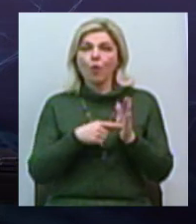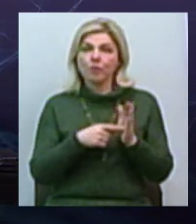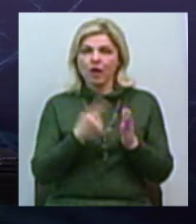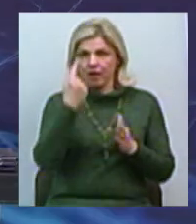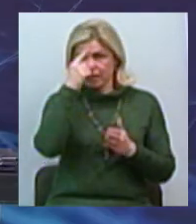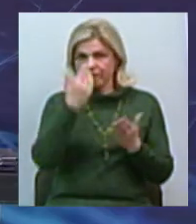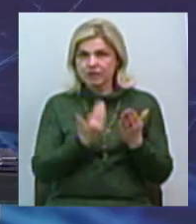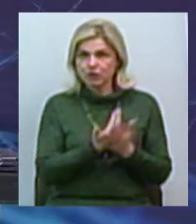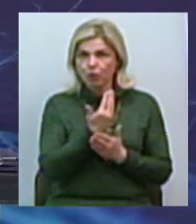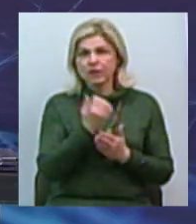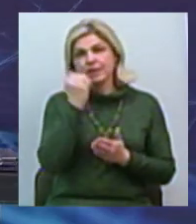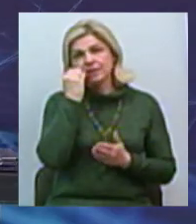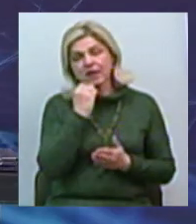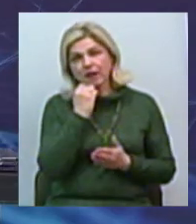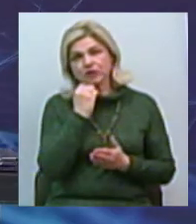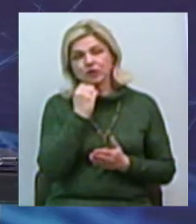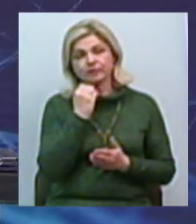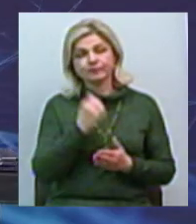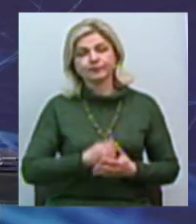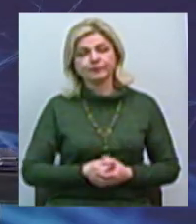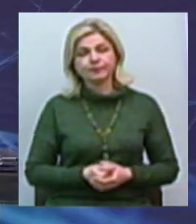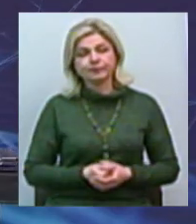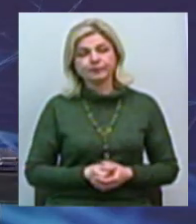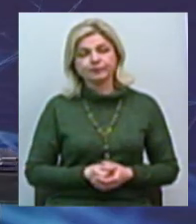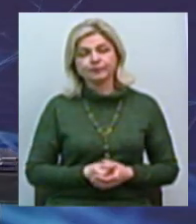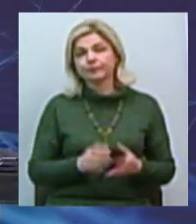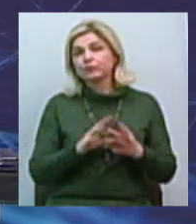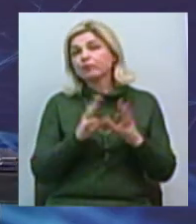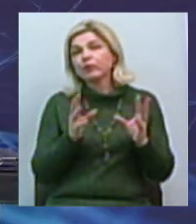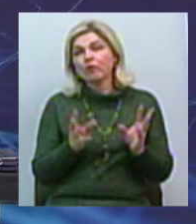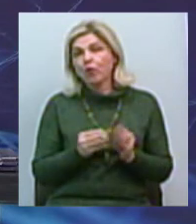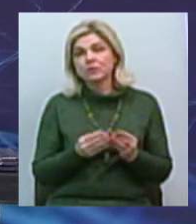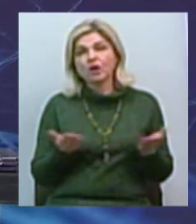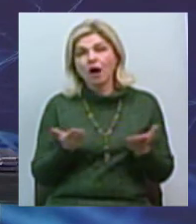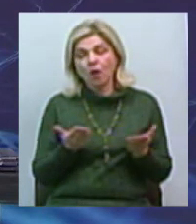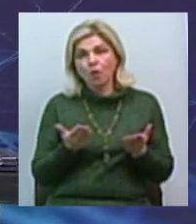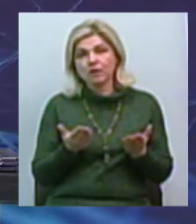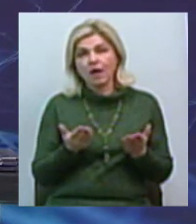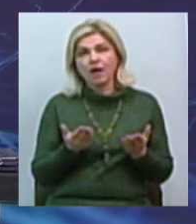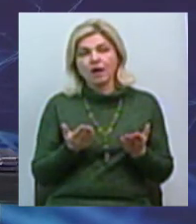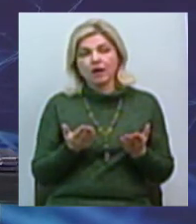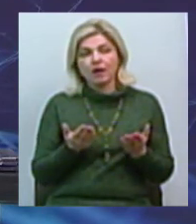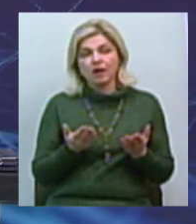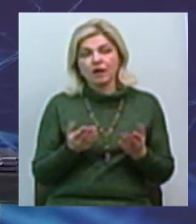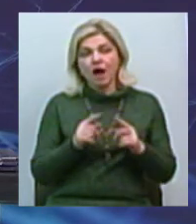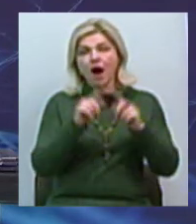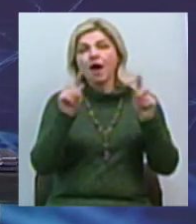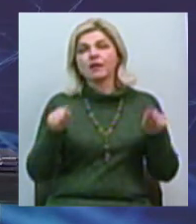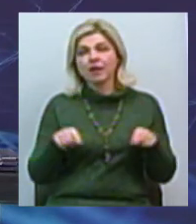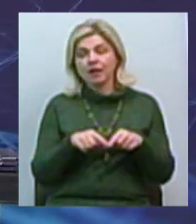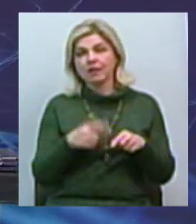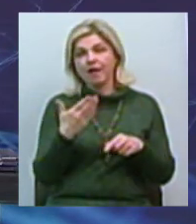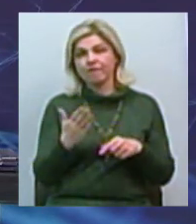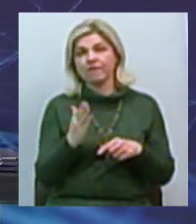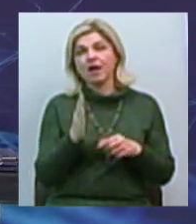інновуційний, устаревший, вообще, якась кілька кілька кілька кілька художній галерії, яку можна